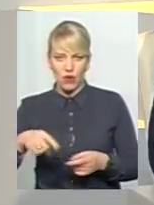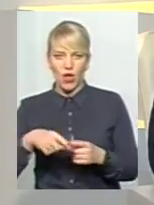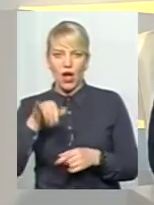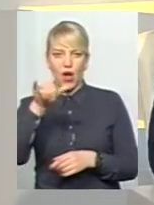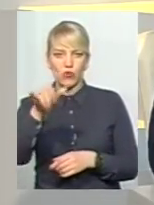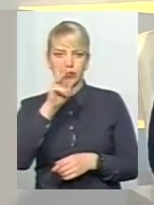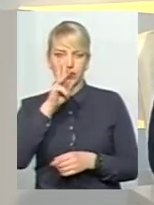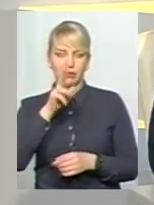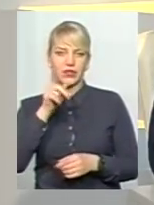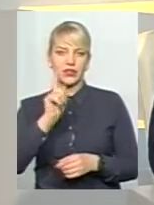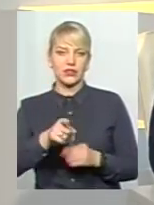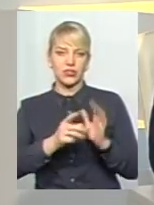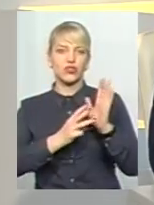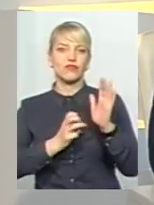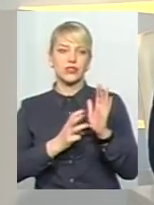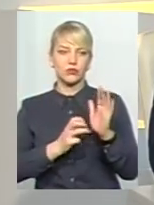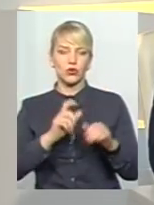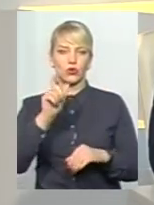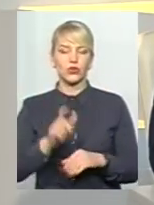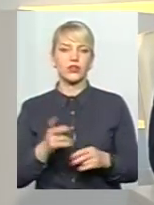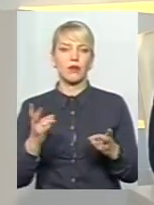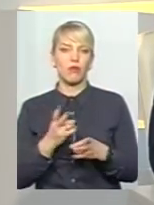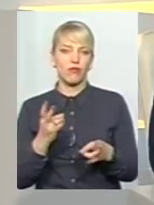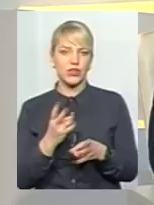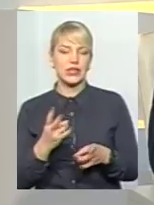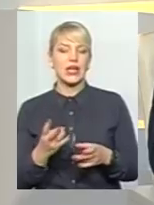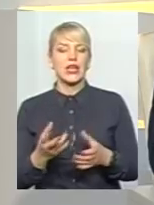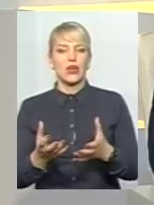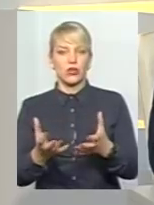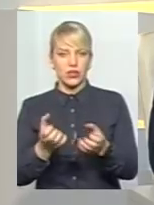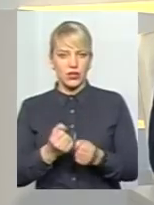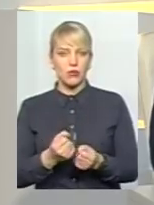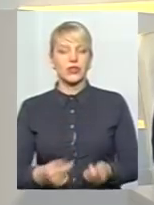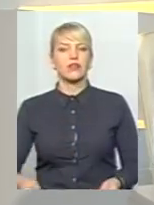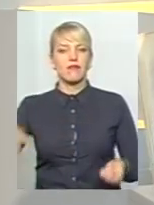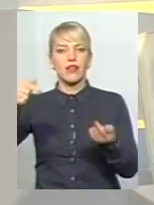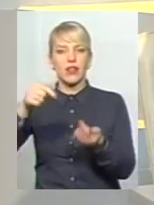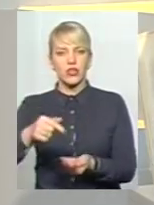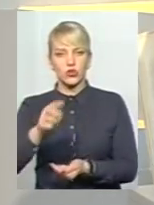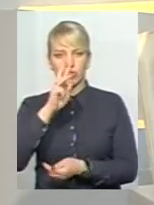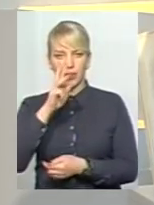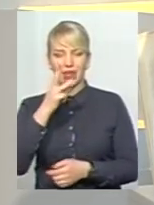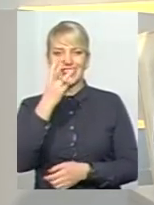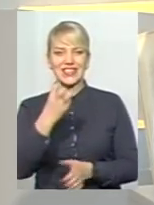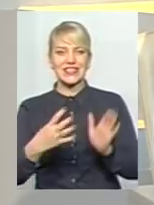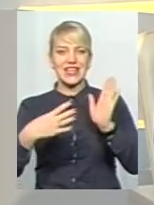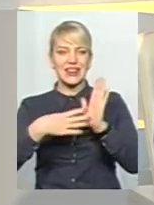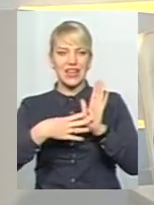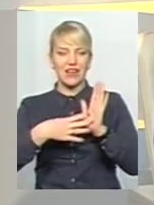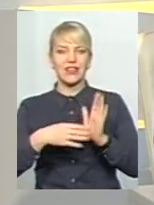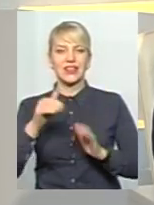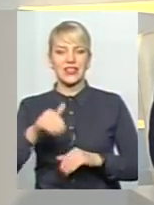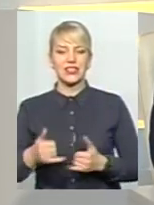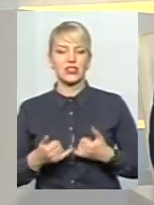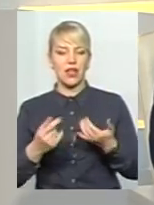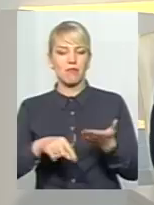посадовий клад 1843 рівні. Людина повинна отримувати належну заробітну плату. 309 тисяч для міського